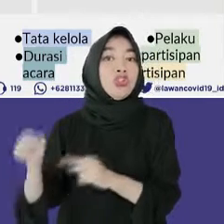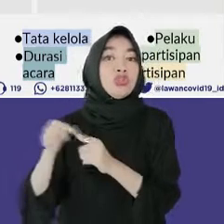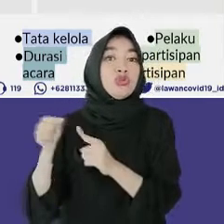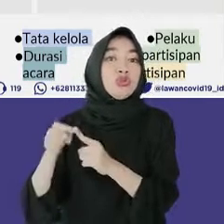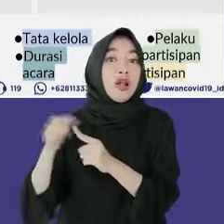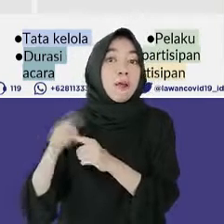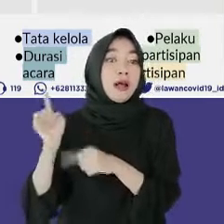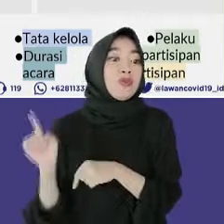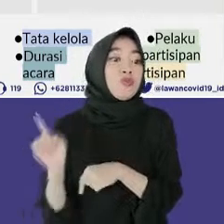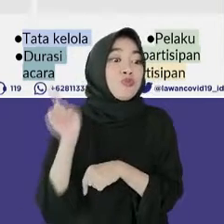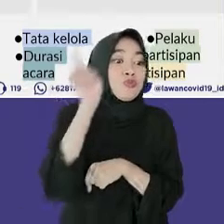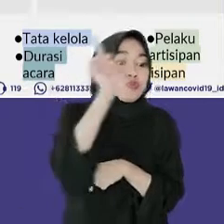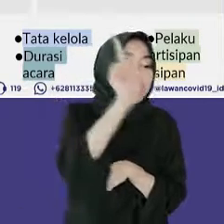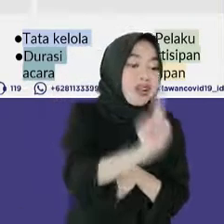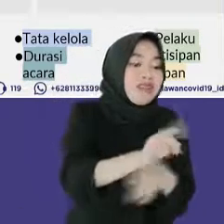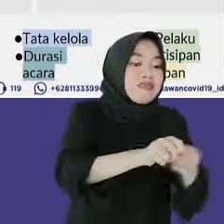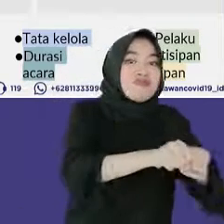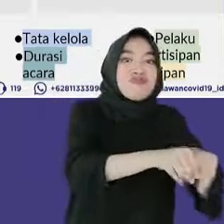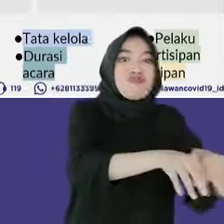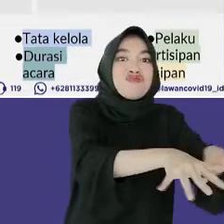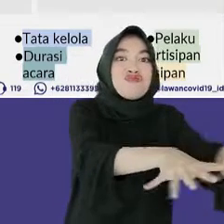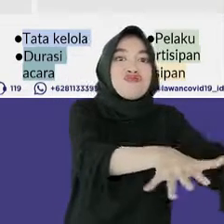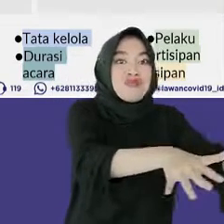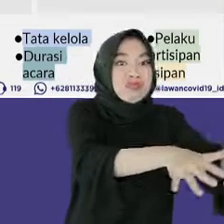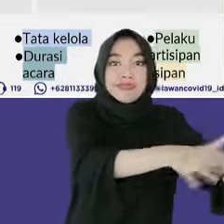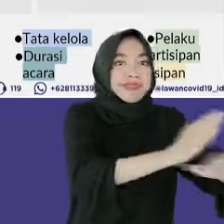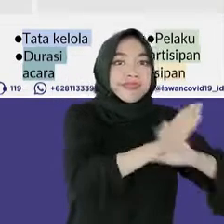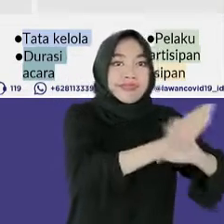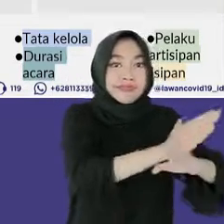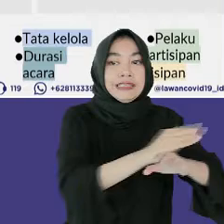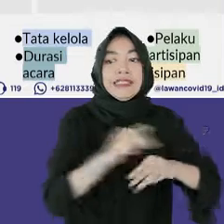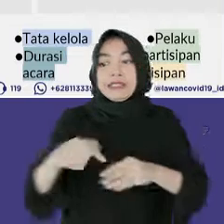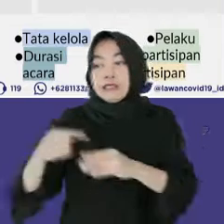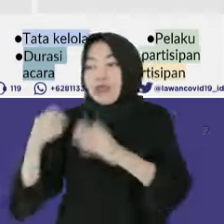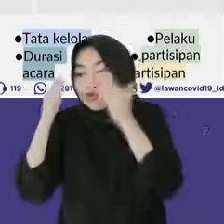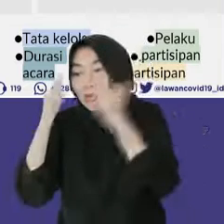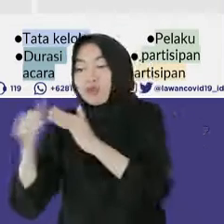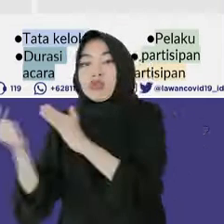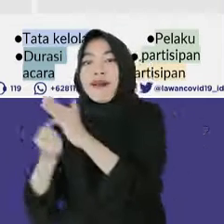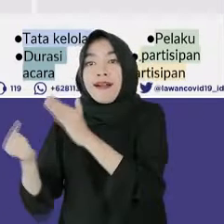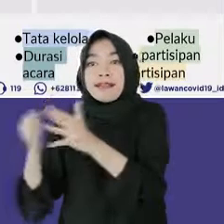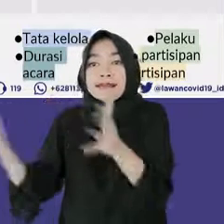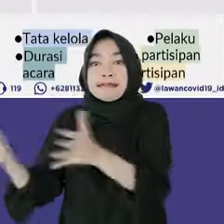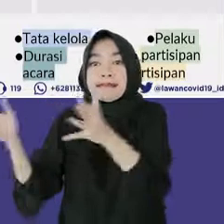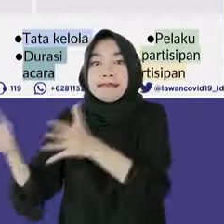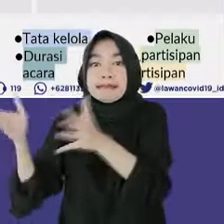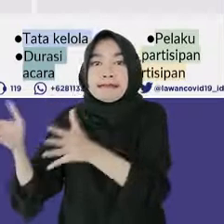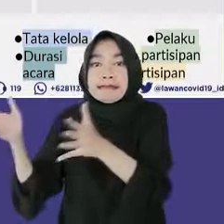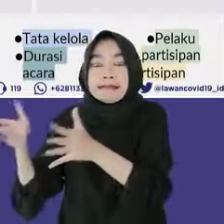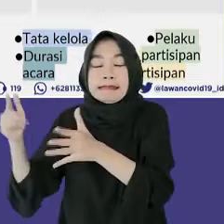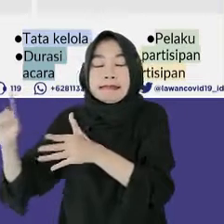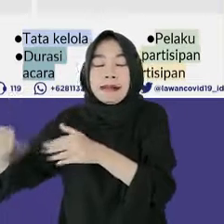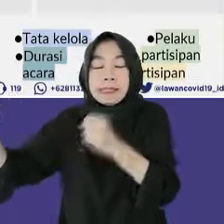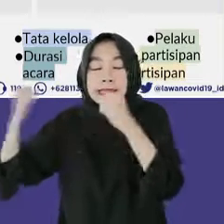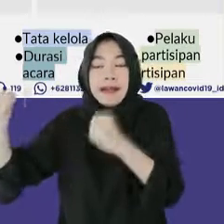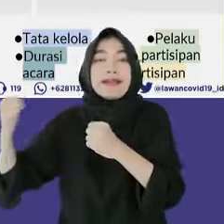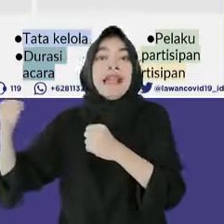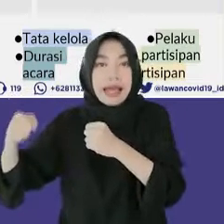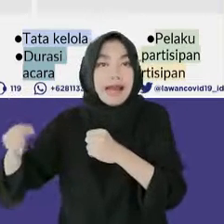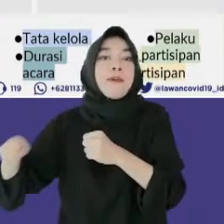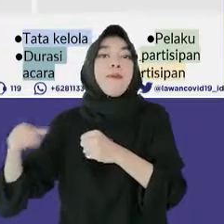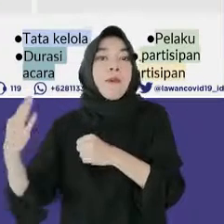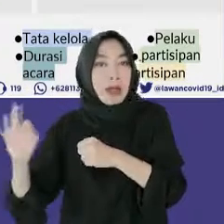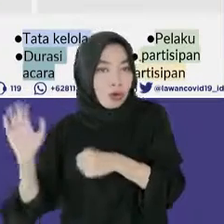perluasan penularan sebelum benar-benar sembuh melalui optimalisasi karantina setelah sampai asal daerah.